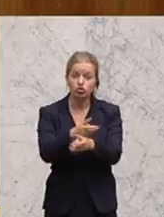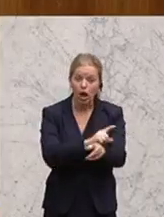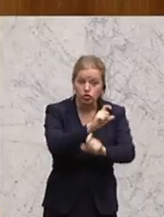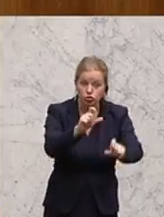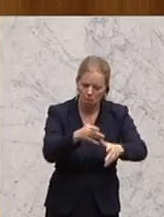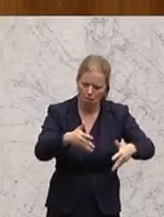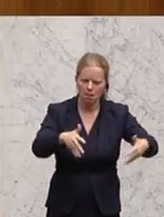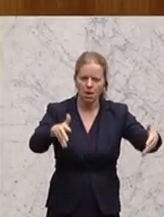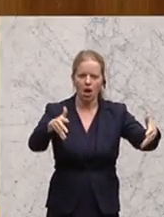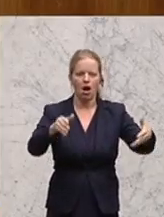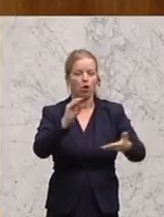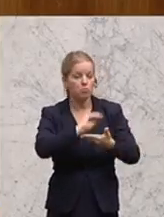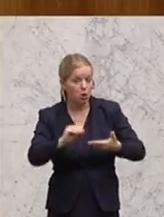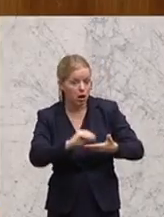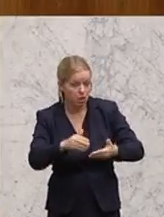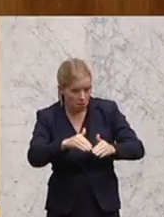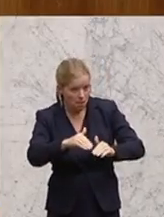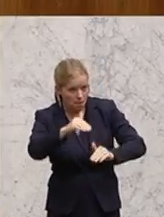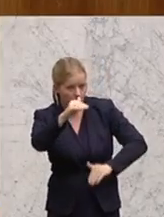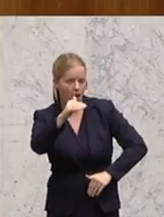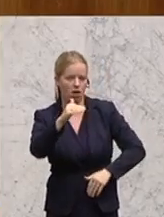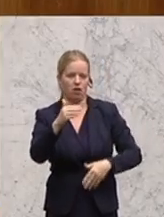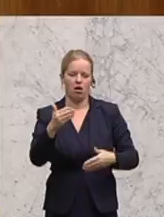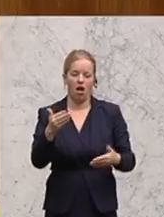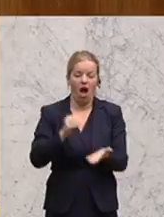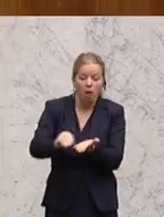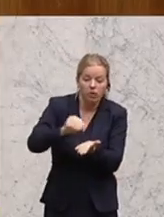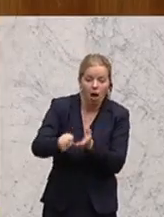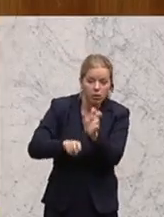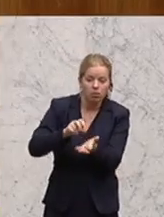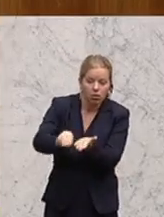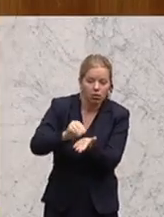Arbeitskosten, der Bürokratie und der Abgabenquote.